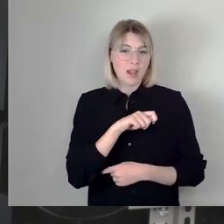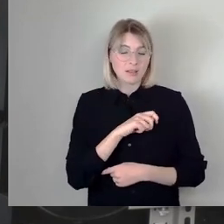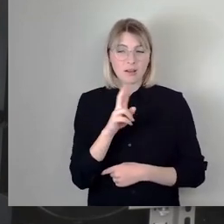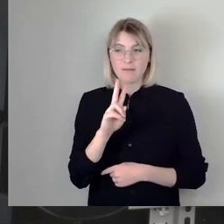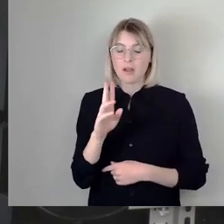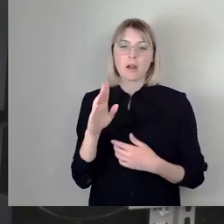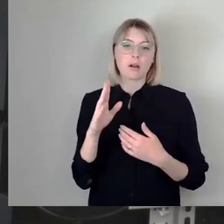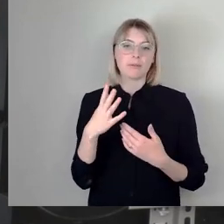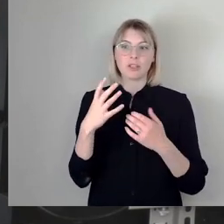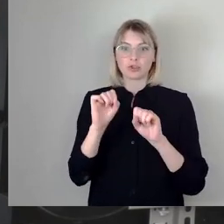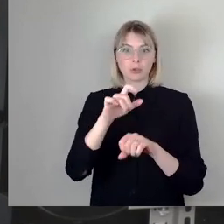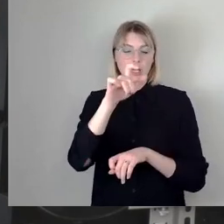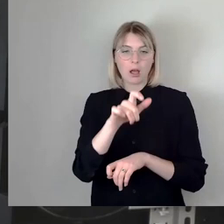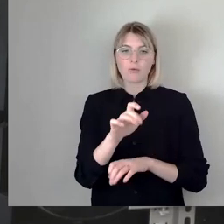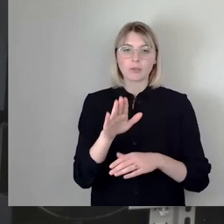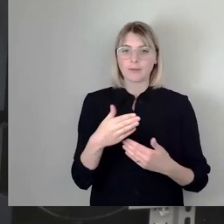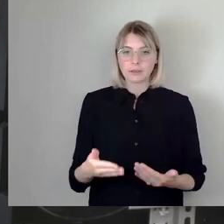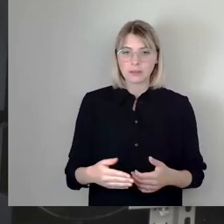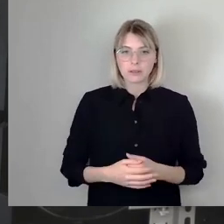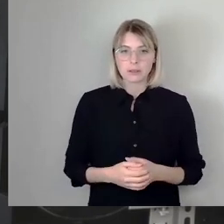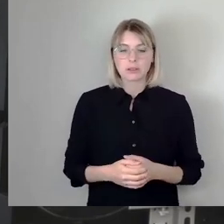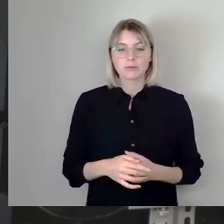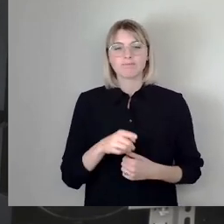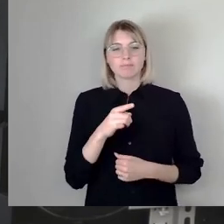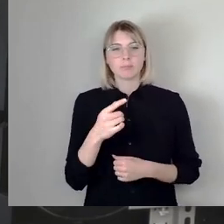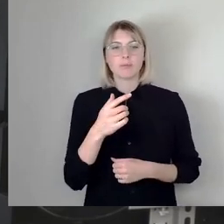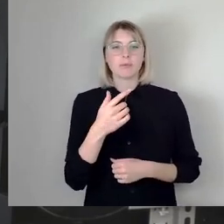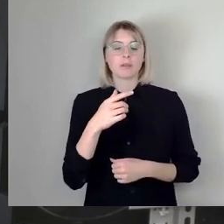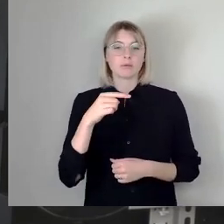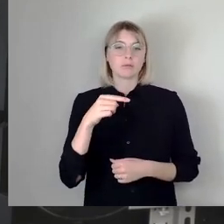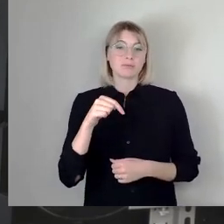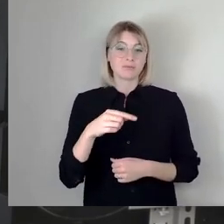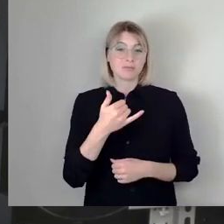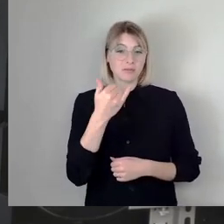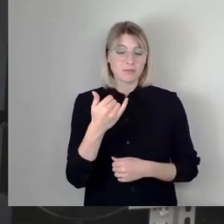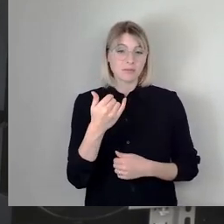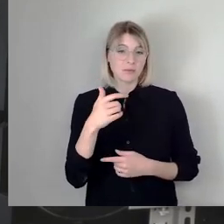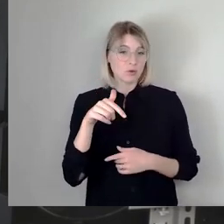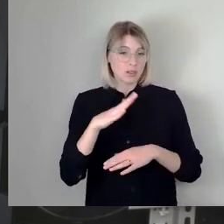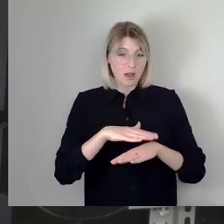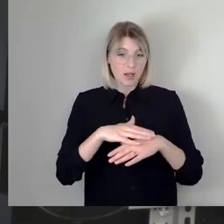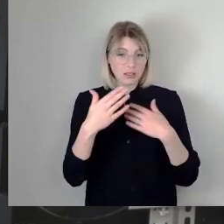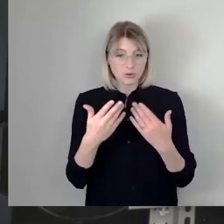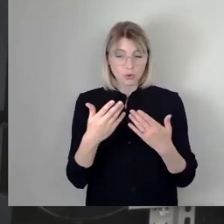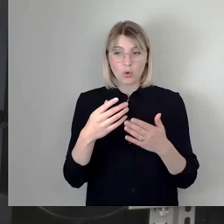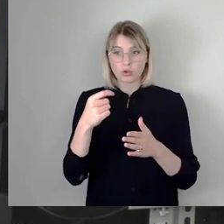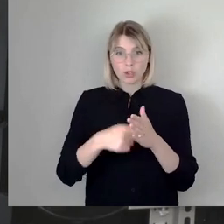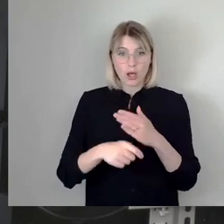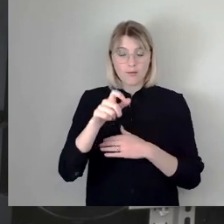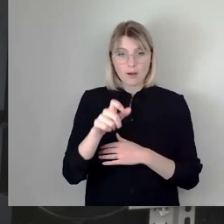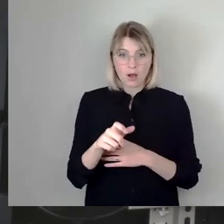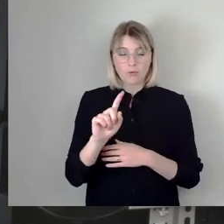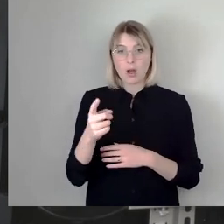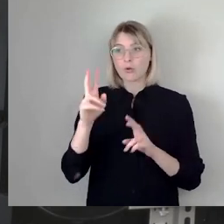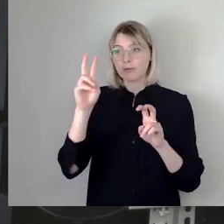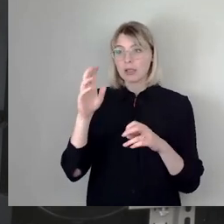steht heute noch und dass dies im 21. Jahrhundert Homosexualität unter Strafe, auch unter Todesstrafe und